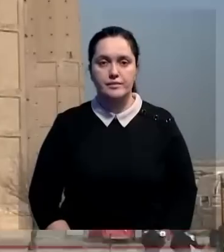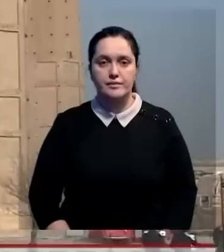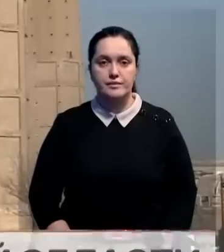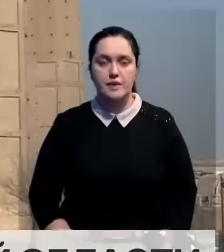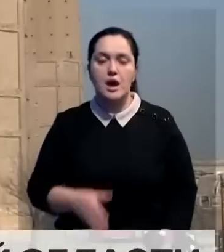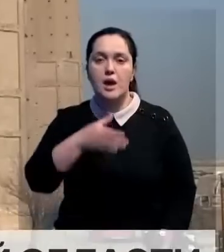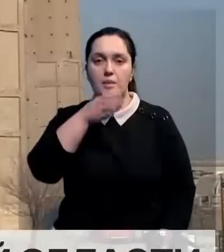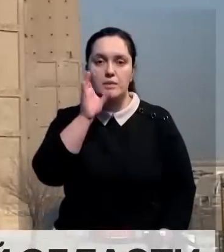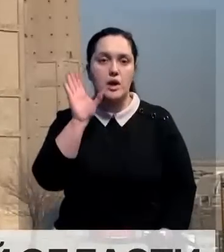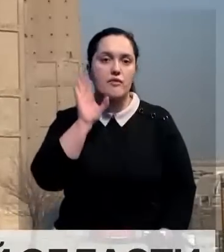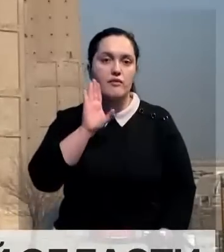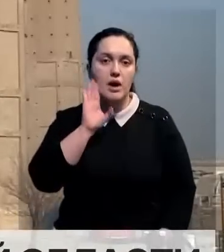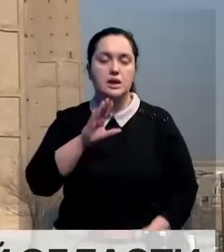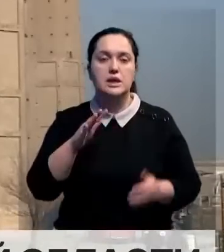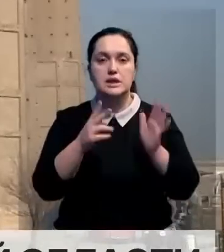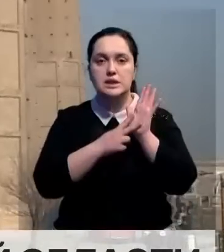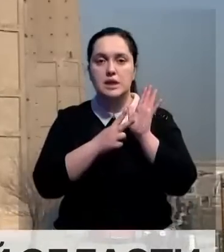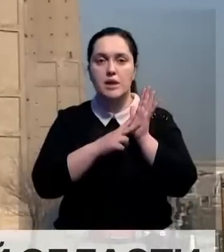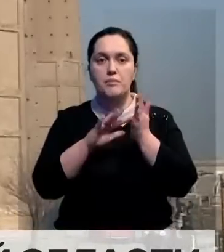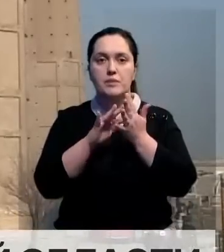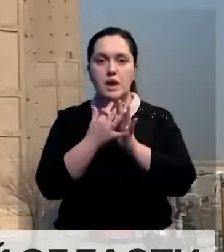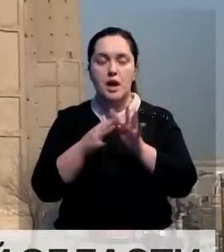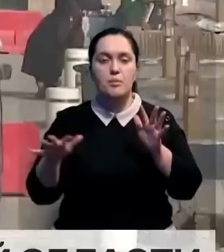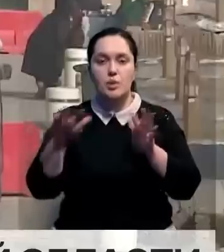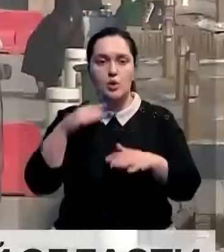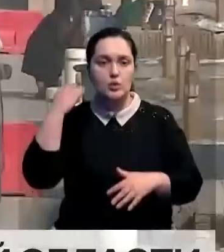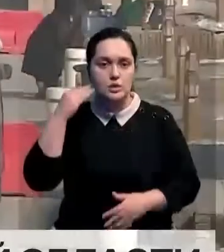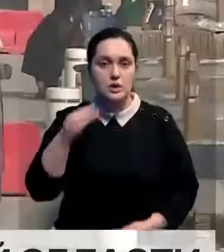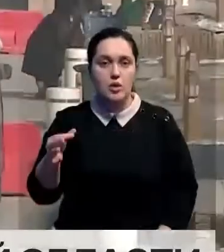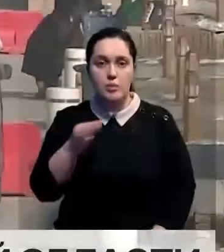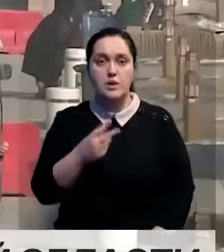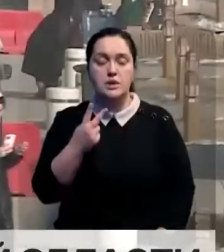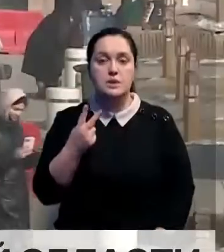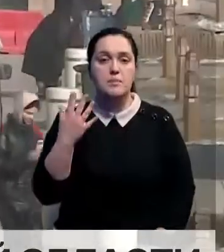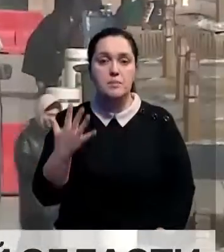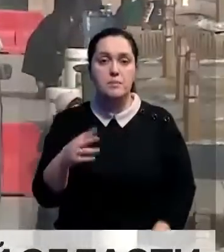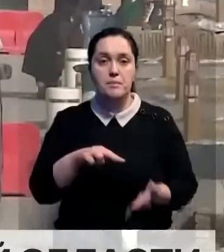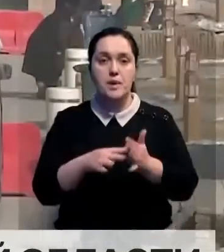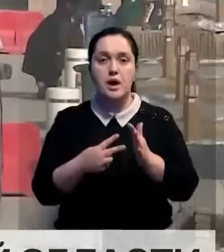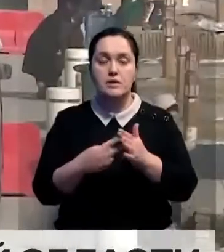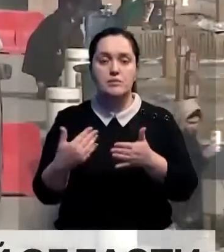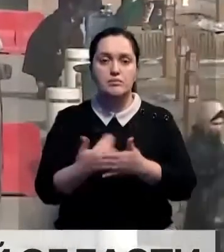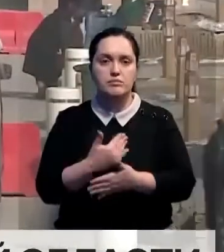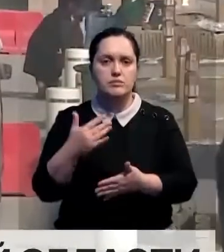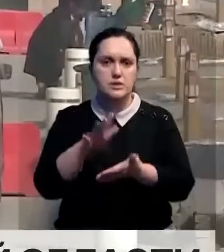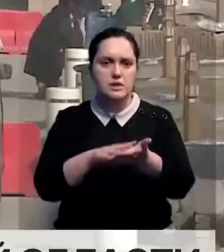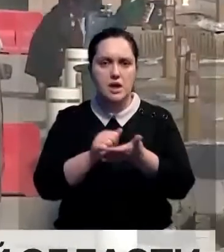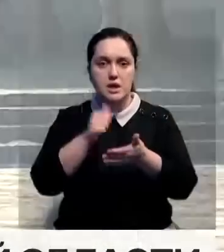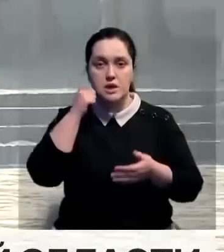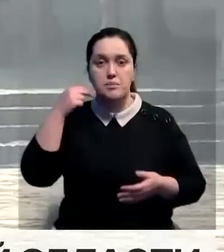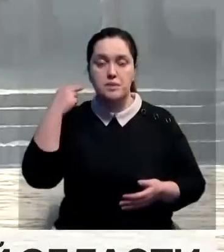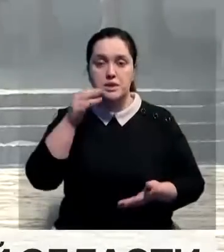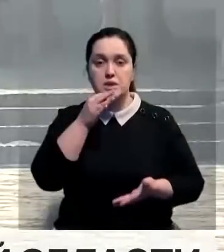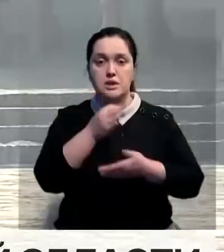Питьевой водой обеспечили 7 населенных пунктов в Туркестанской области. В 25 планируют обновить изношенные сети.